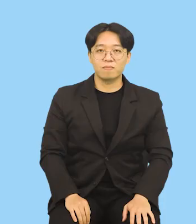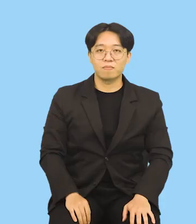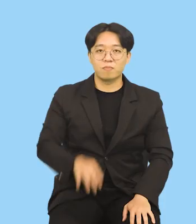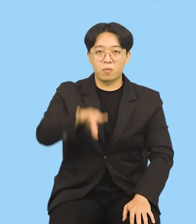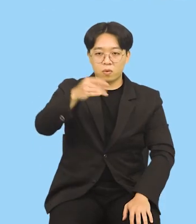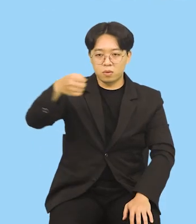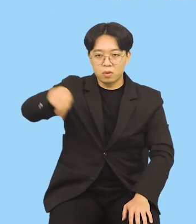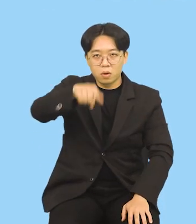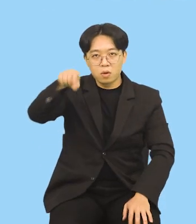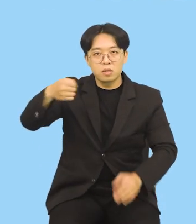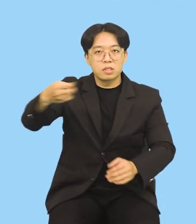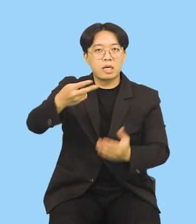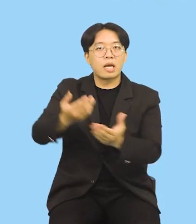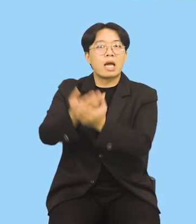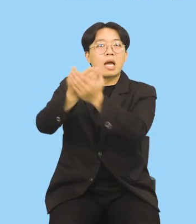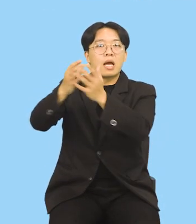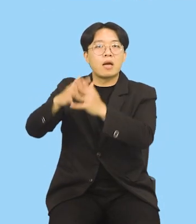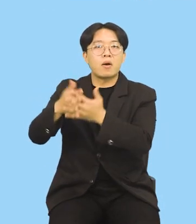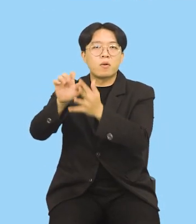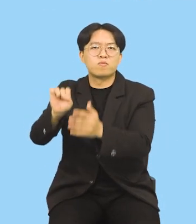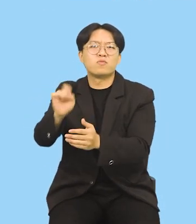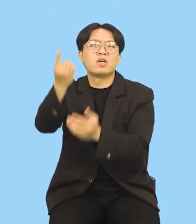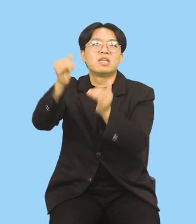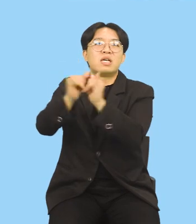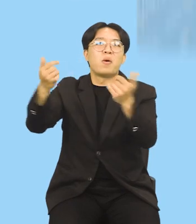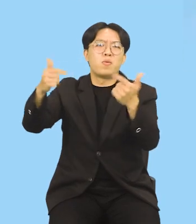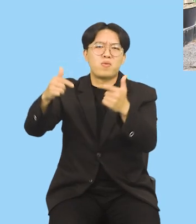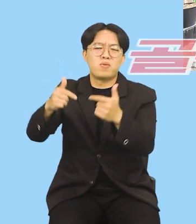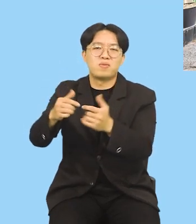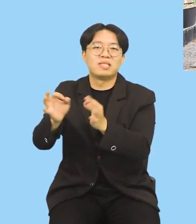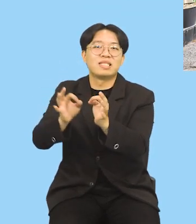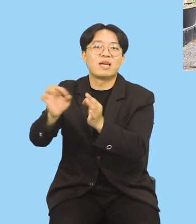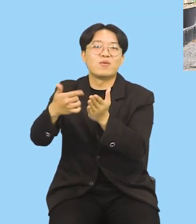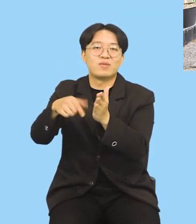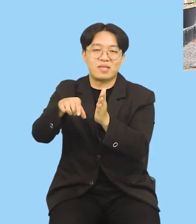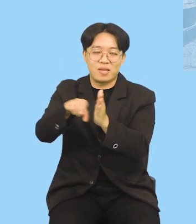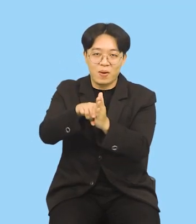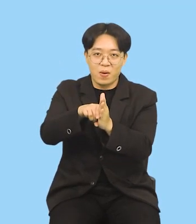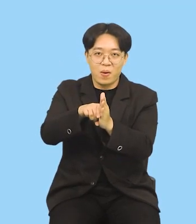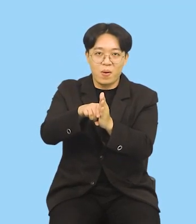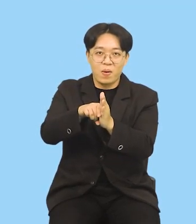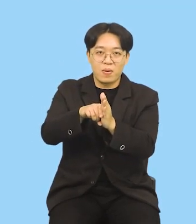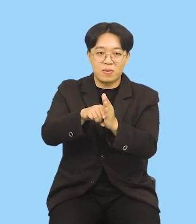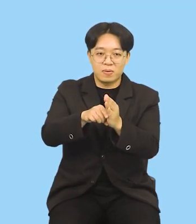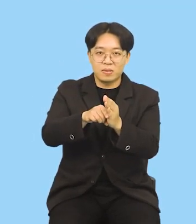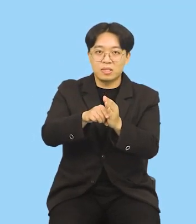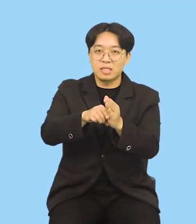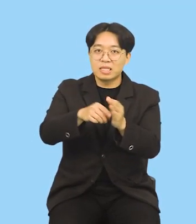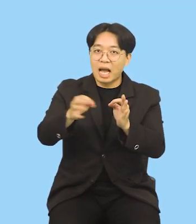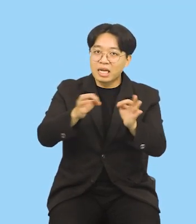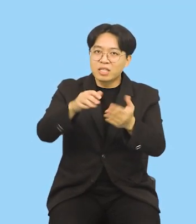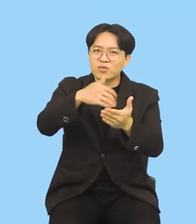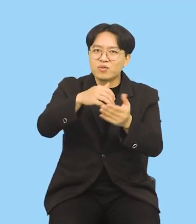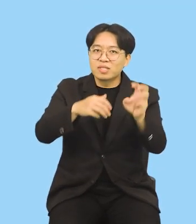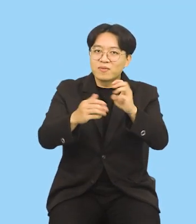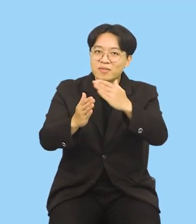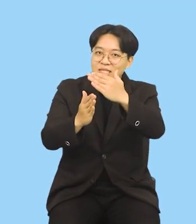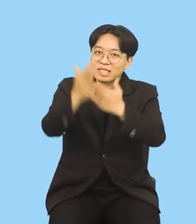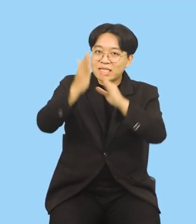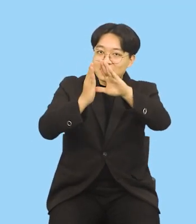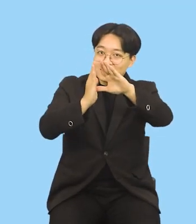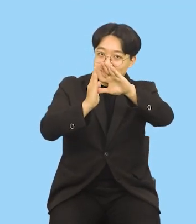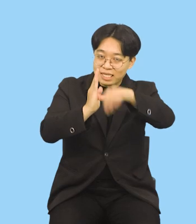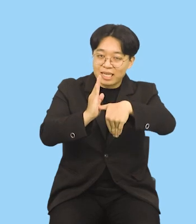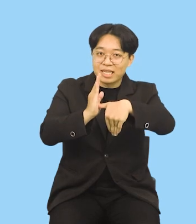먼저 재개발, 재건축으로 인한 인구 감소로 어려움을 겪는 골목상권을 위해서 30개 이상 점포가 경제공동체를